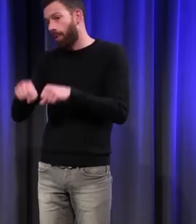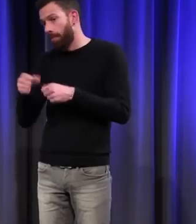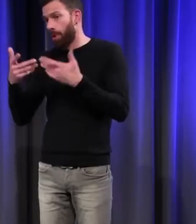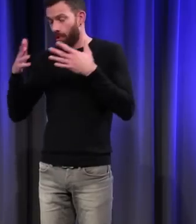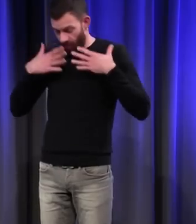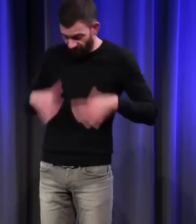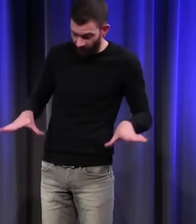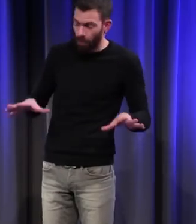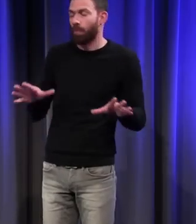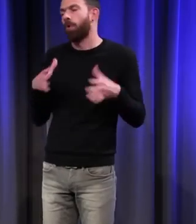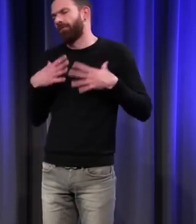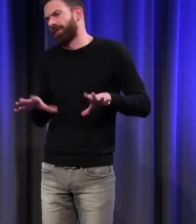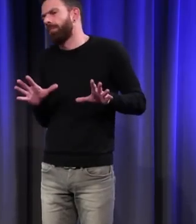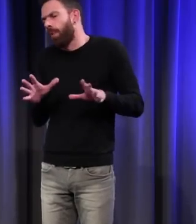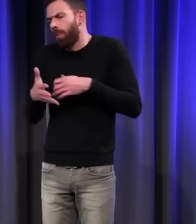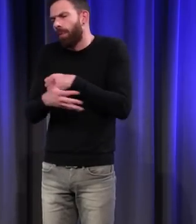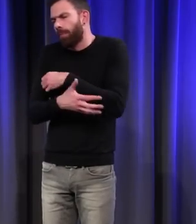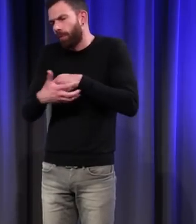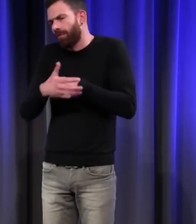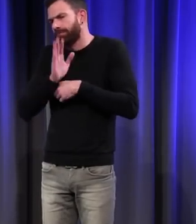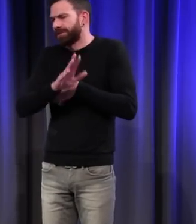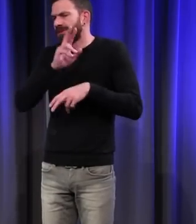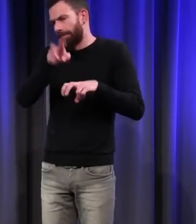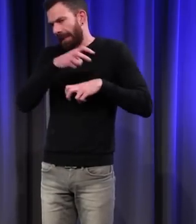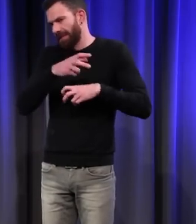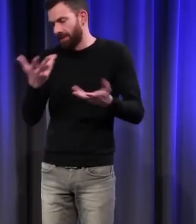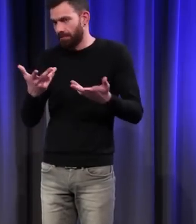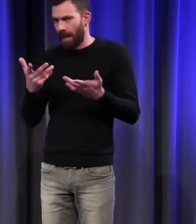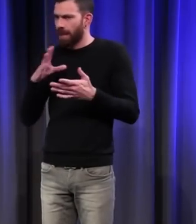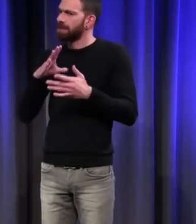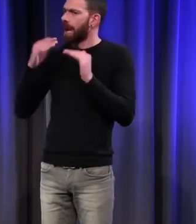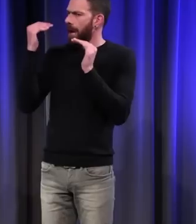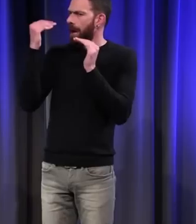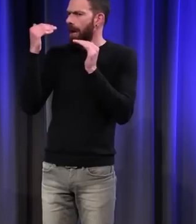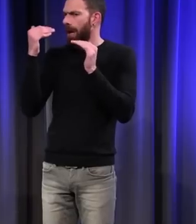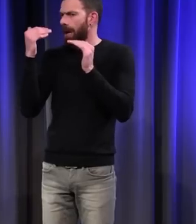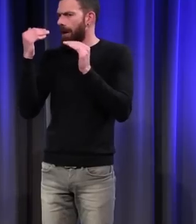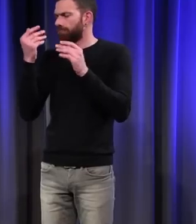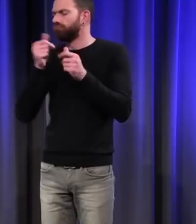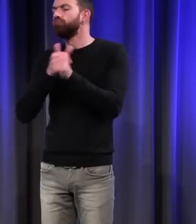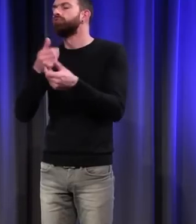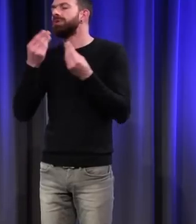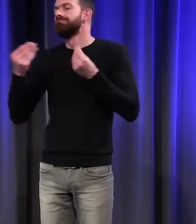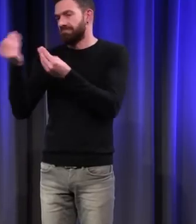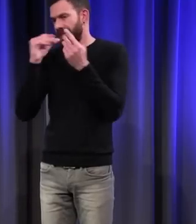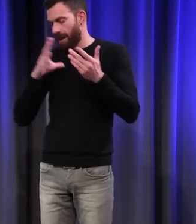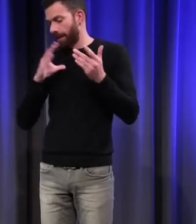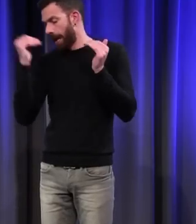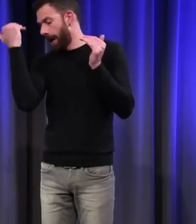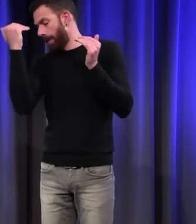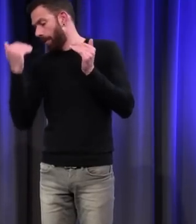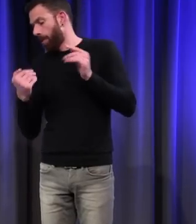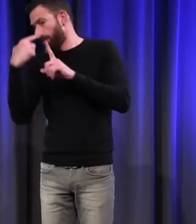tuniques très modestes en milieu paysan. Il y a des hiérarchies comme ça, selon la matière que l'on a utilisée.